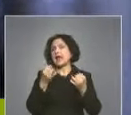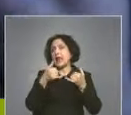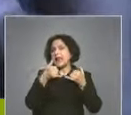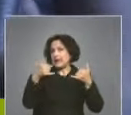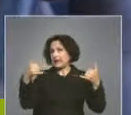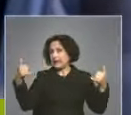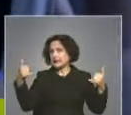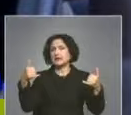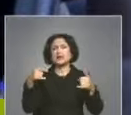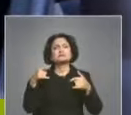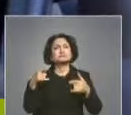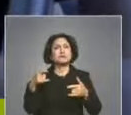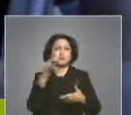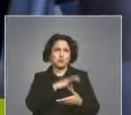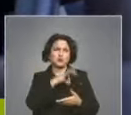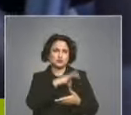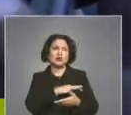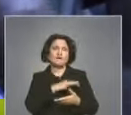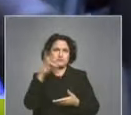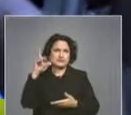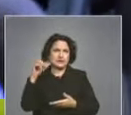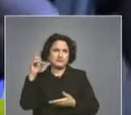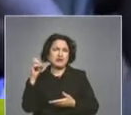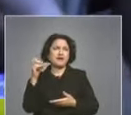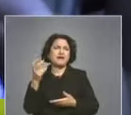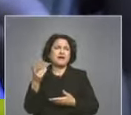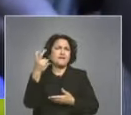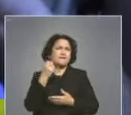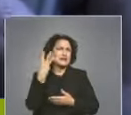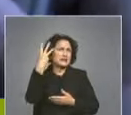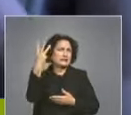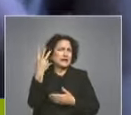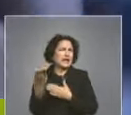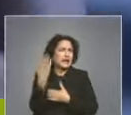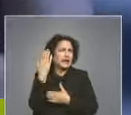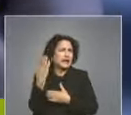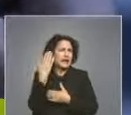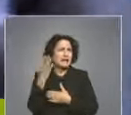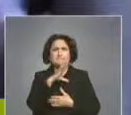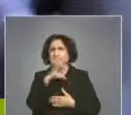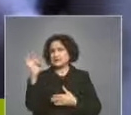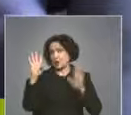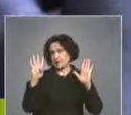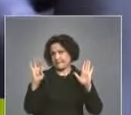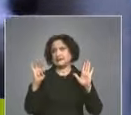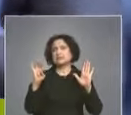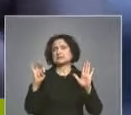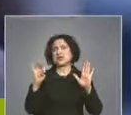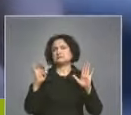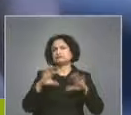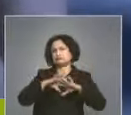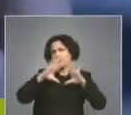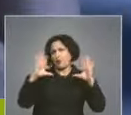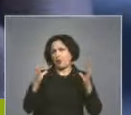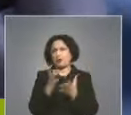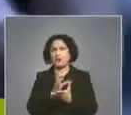такива сигнали си получават. Те са 23 и 590. Доста голяма огромната част